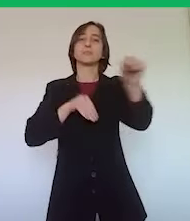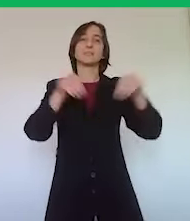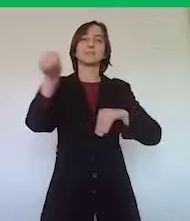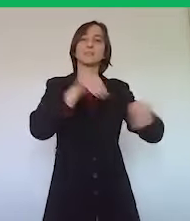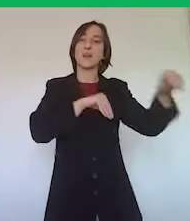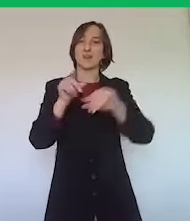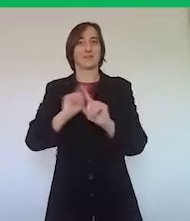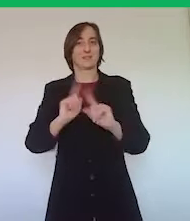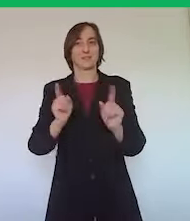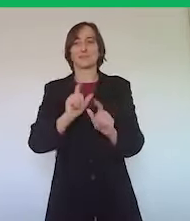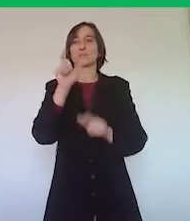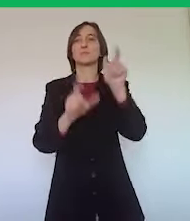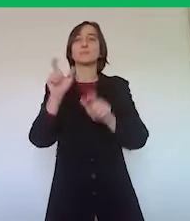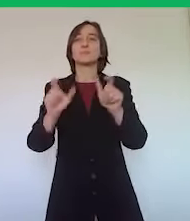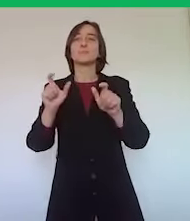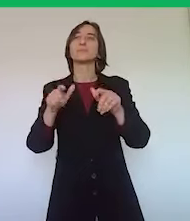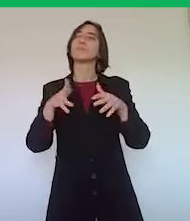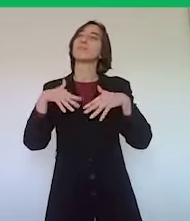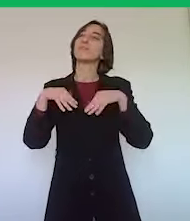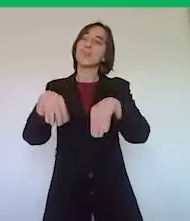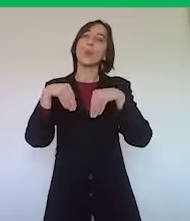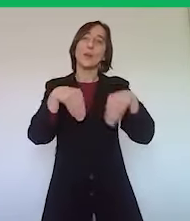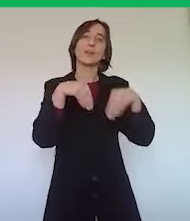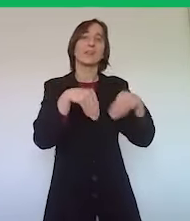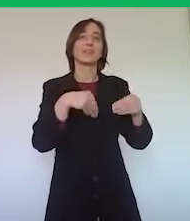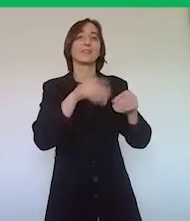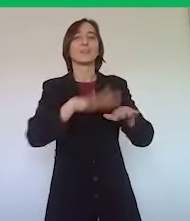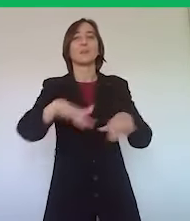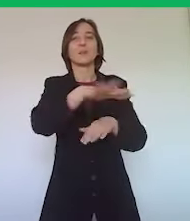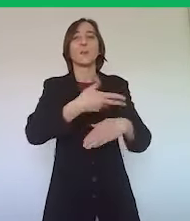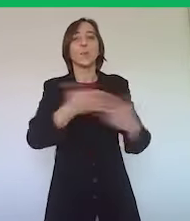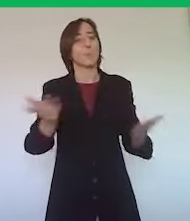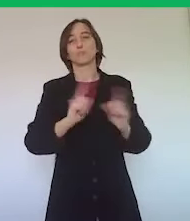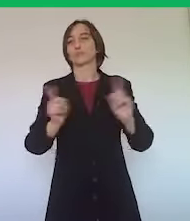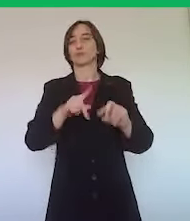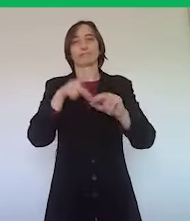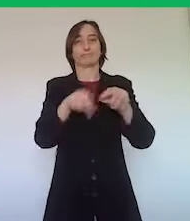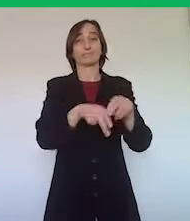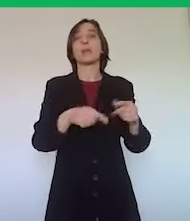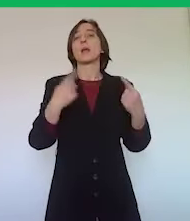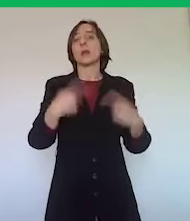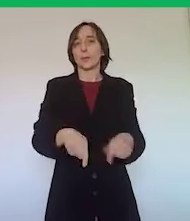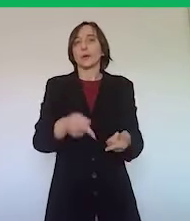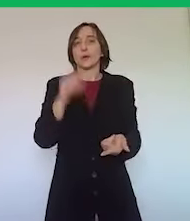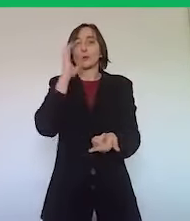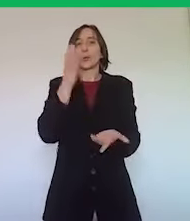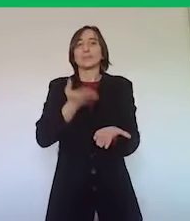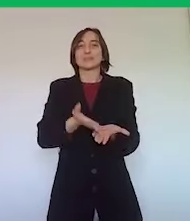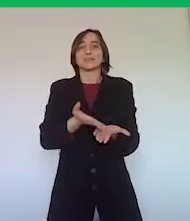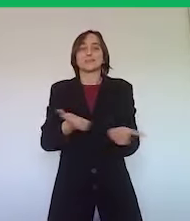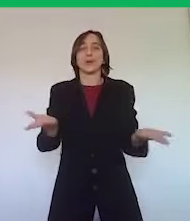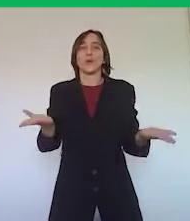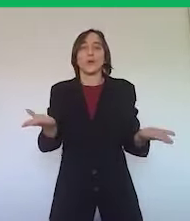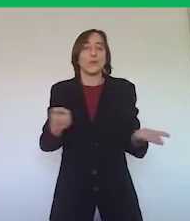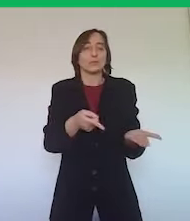relazione fra le persone, essendo frequentazione di luoghi pubblici, inevitabilmente è quello che sta subendo i maggiori contraccolpi e che